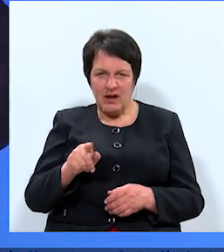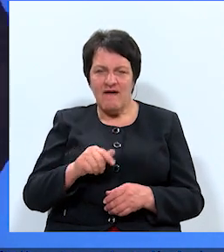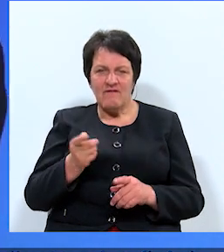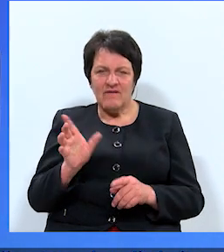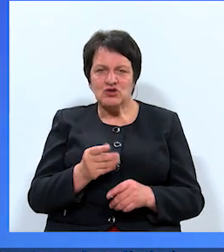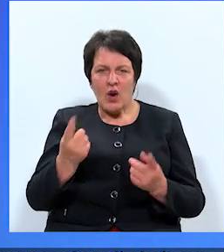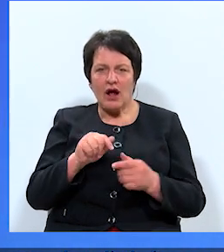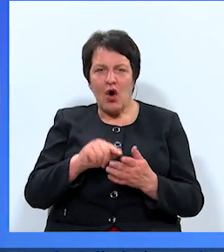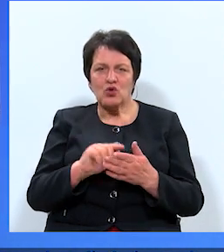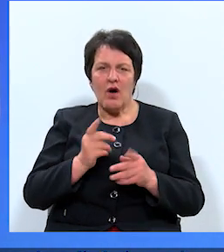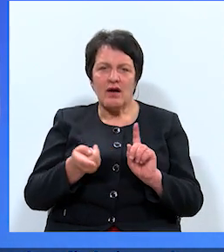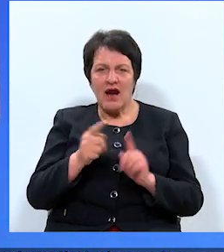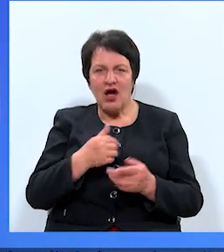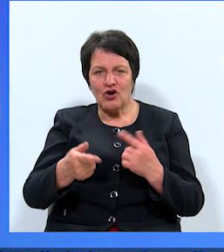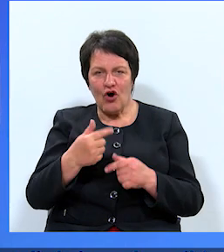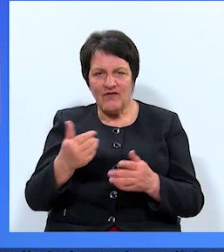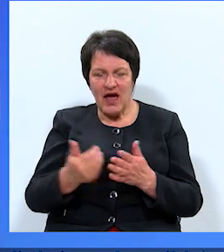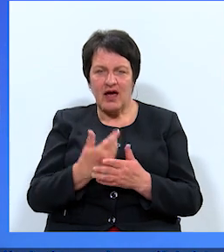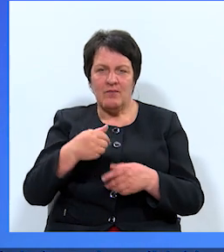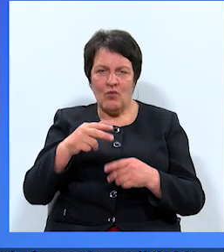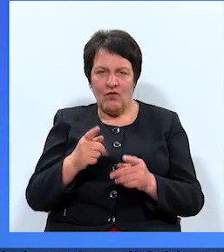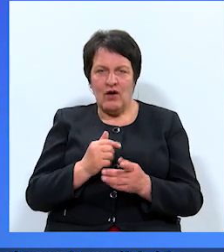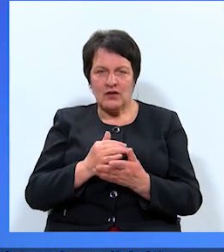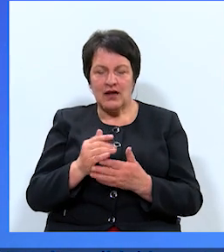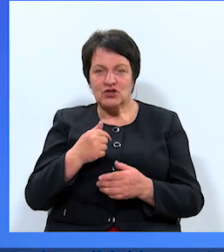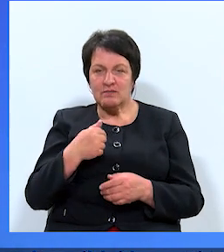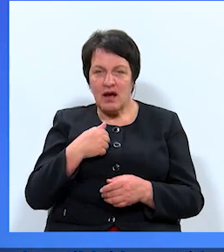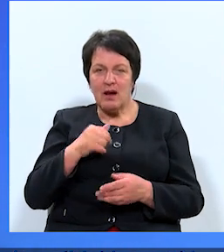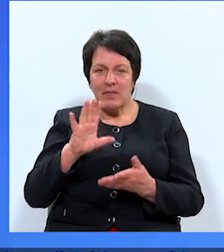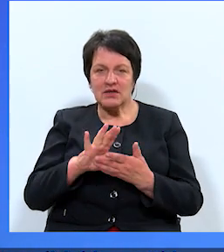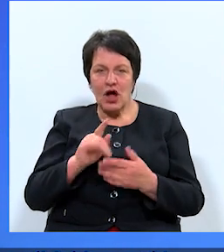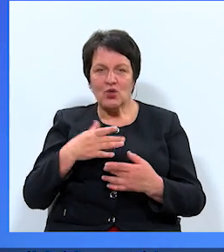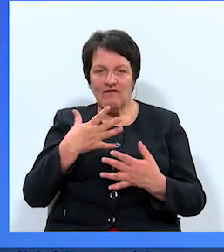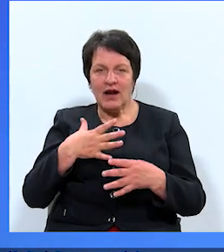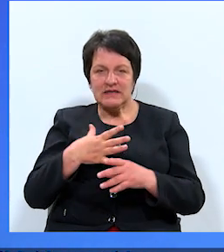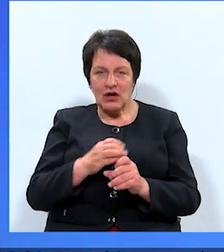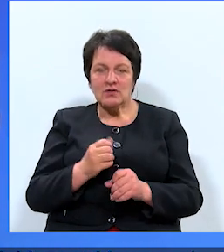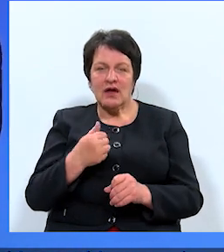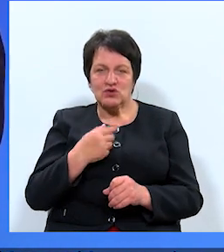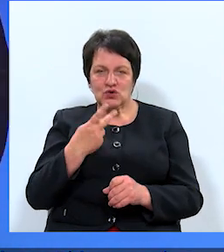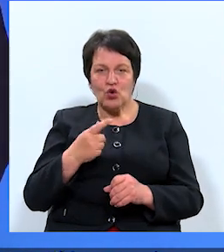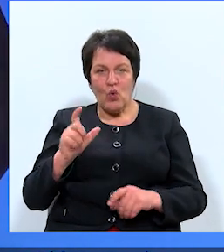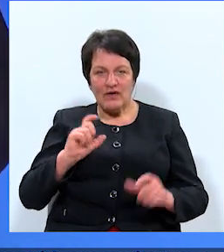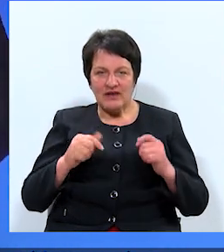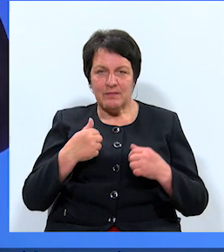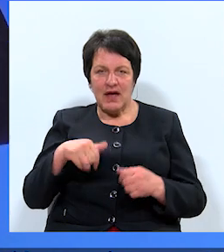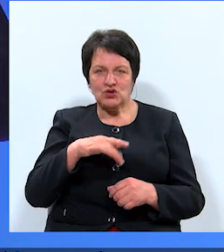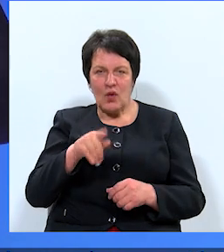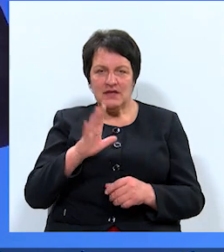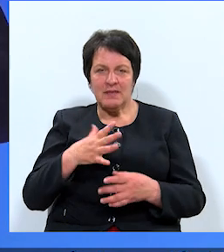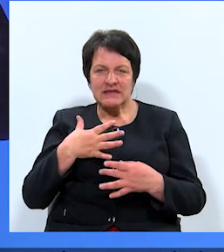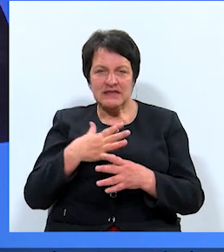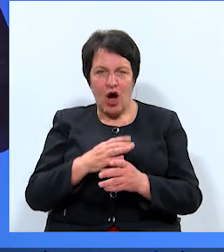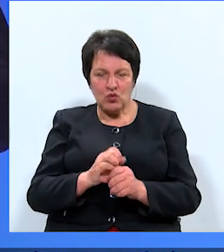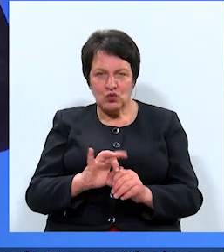tā tālāk. Šeit es dalīšos ar savu pieredzi, jo kā to var izskaust, un teiksim, es uzskatu, ka universitātēm mēs to pilnībā esam izskauduši. Visus